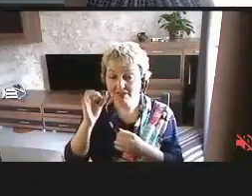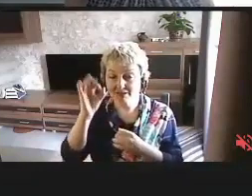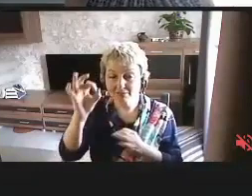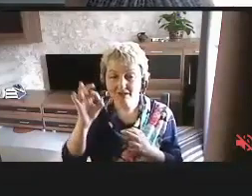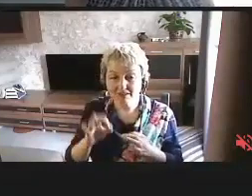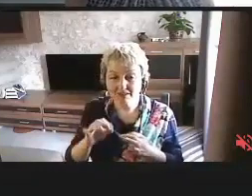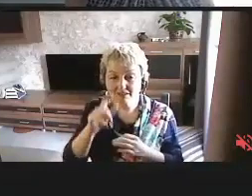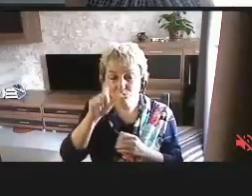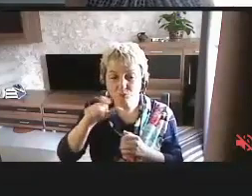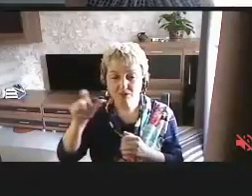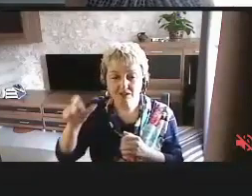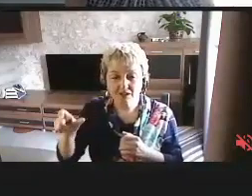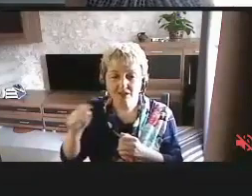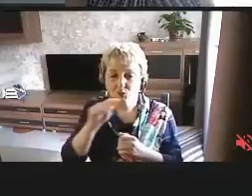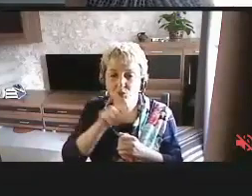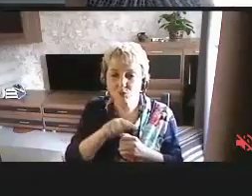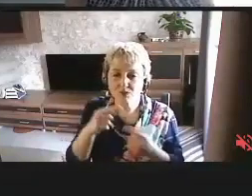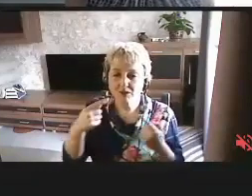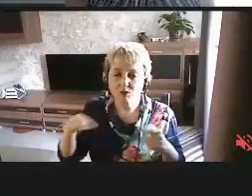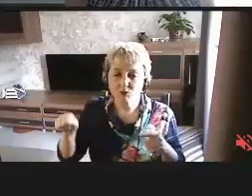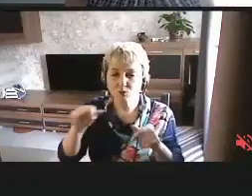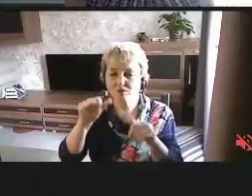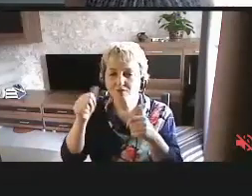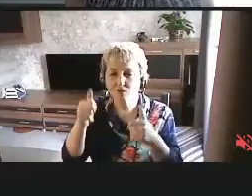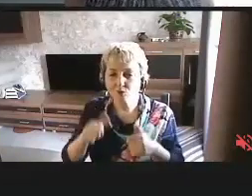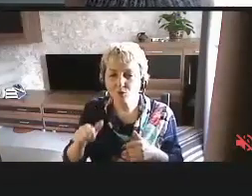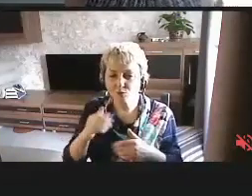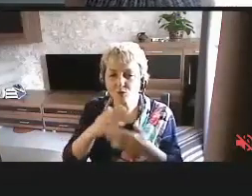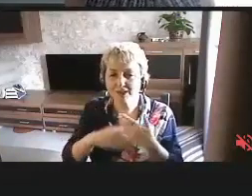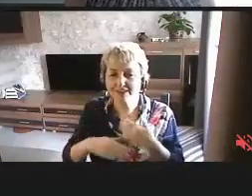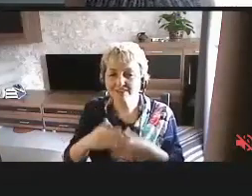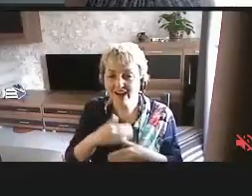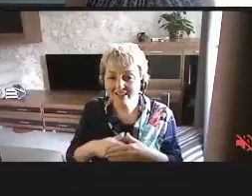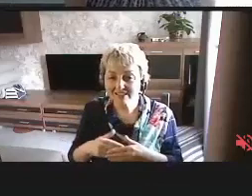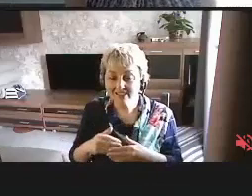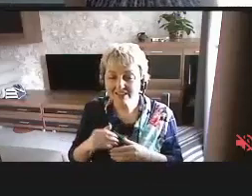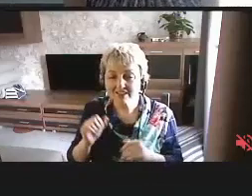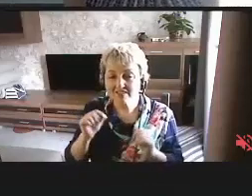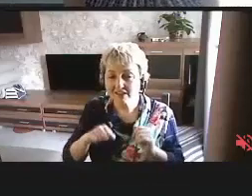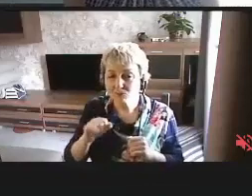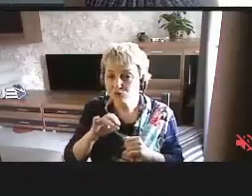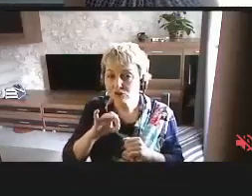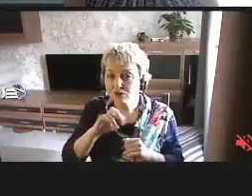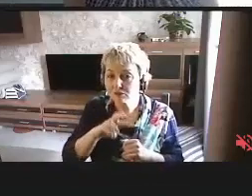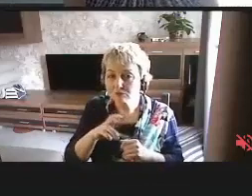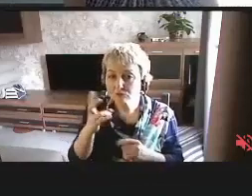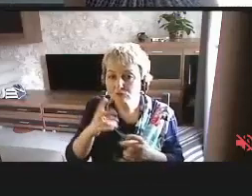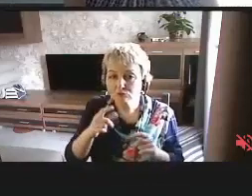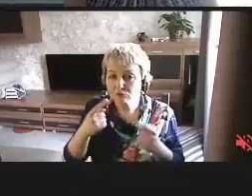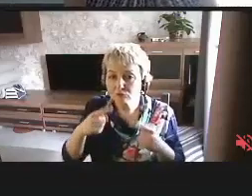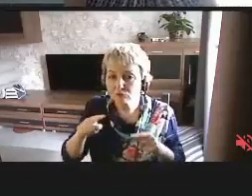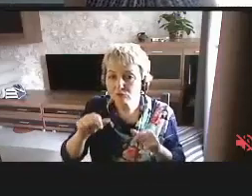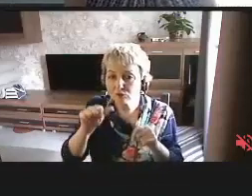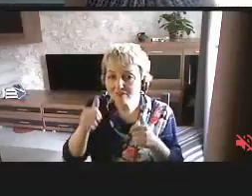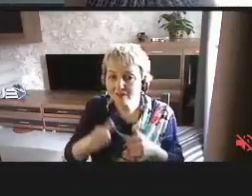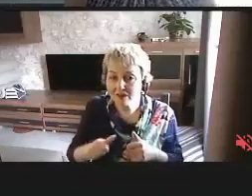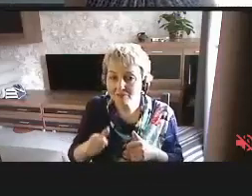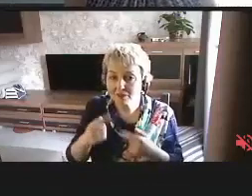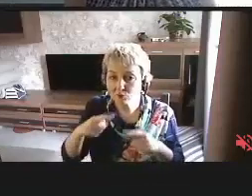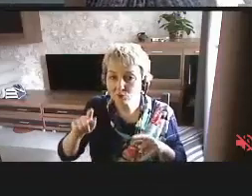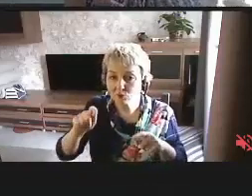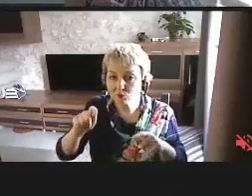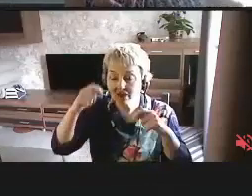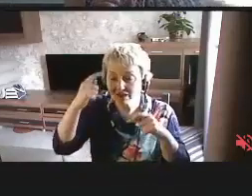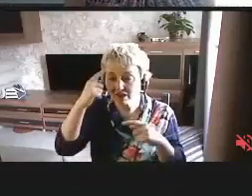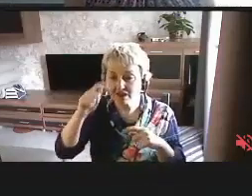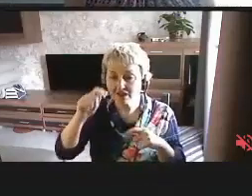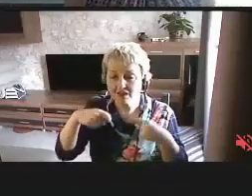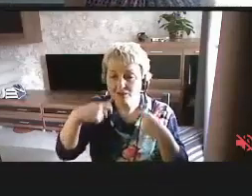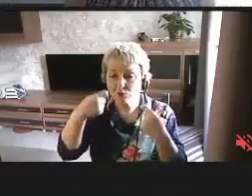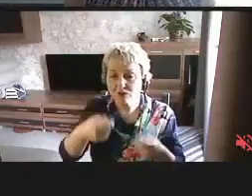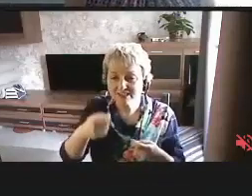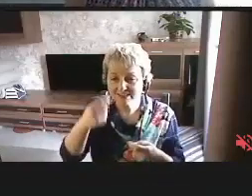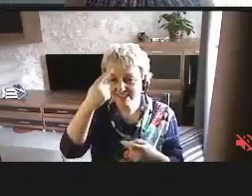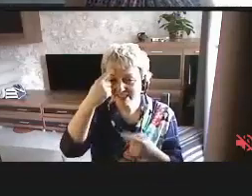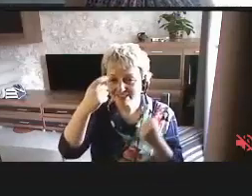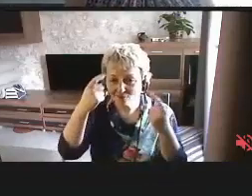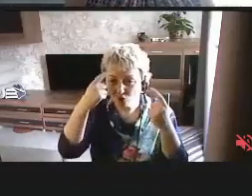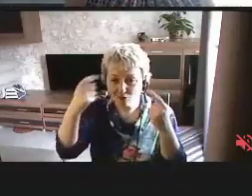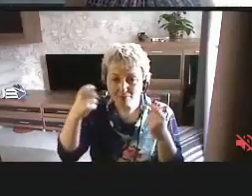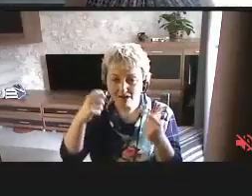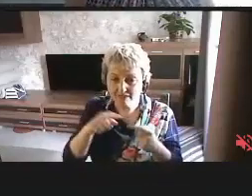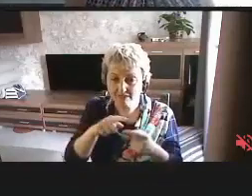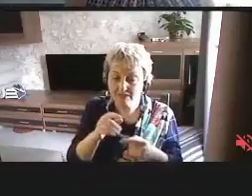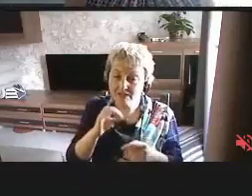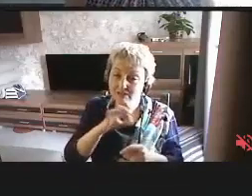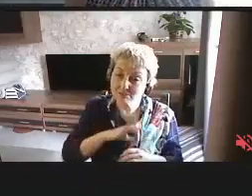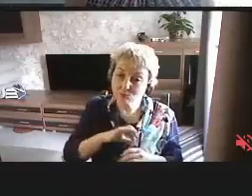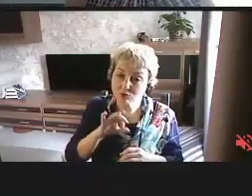людей имеют ту или иную форму инвалидности, возможно, им нужен другой формат вынесения информации. Используется он